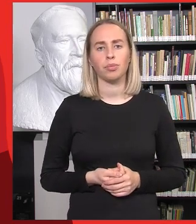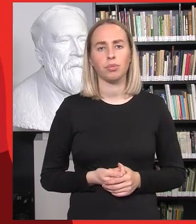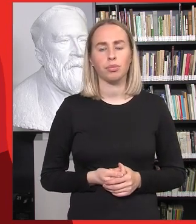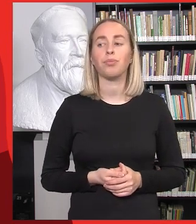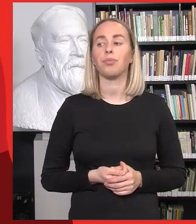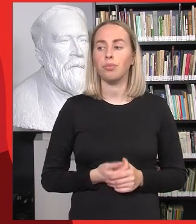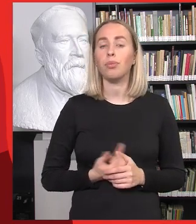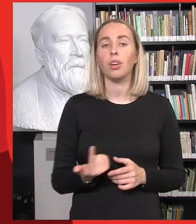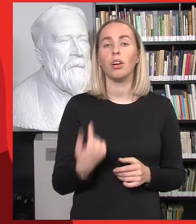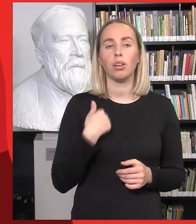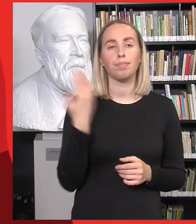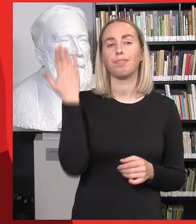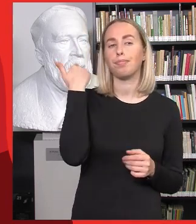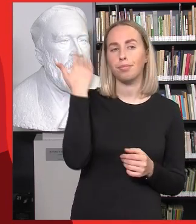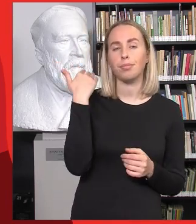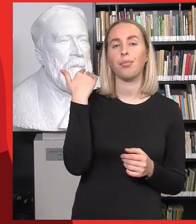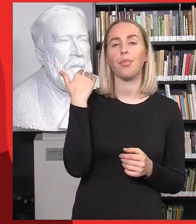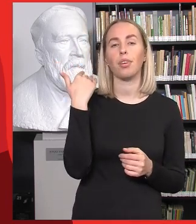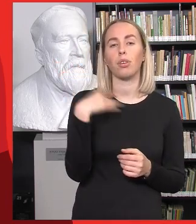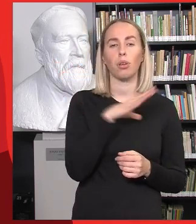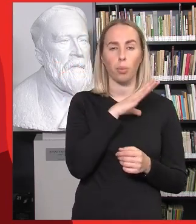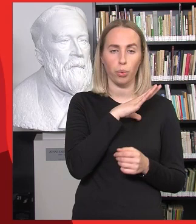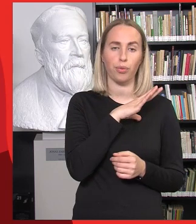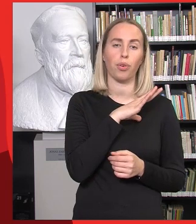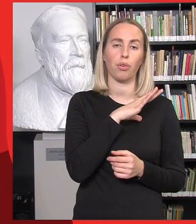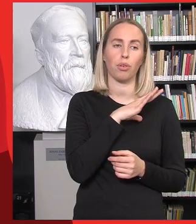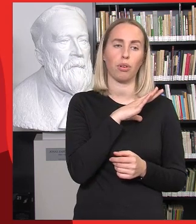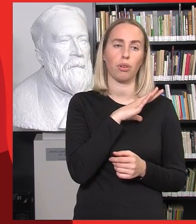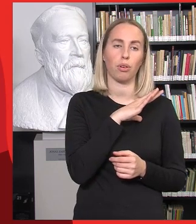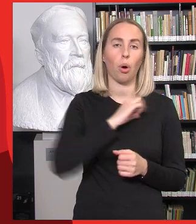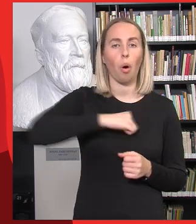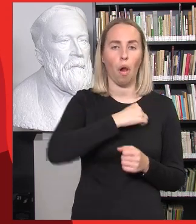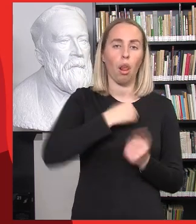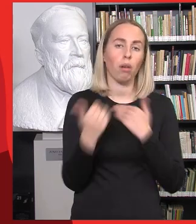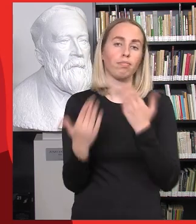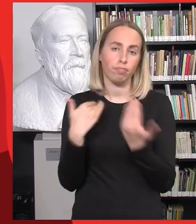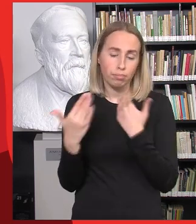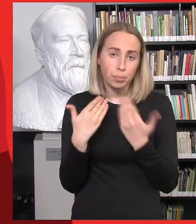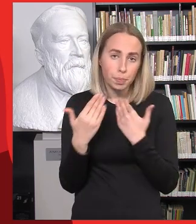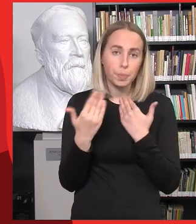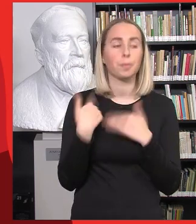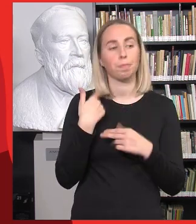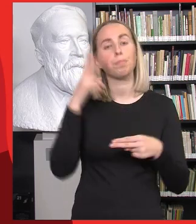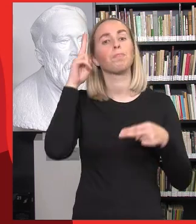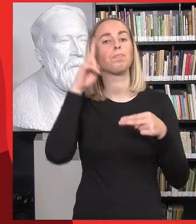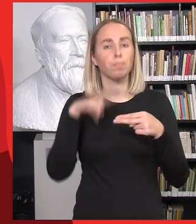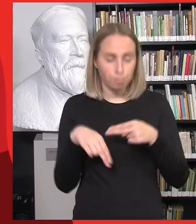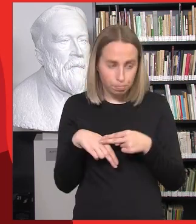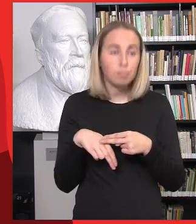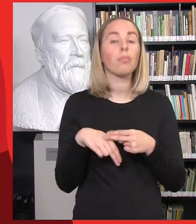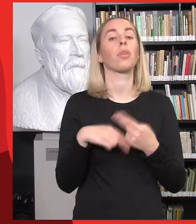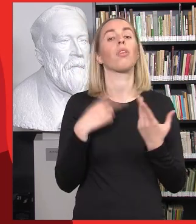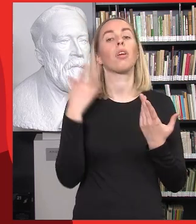Aš visai šiaip nesenai kalbėjausi su savo kolegomis ir visgi prie jame tą išvadą, kad galbūt